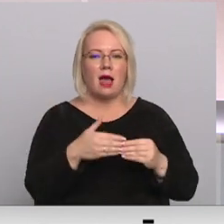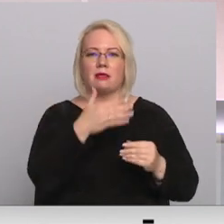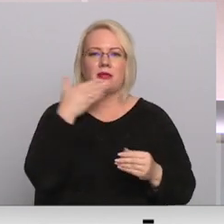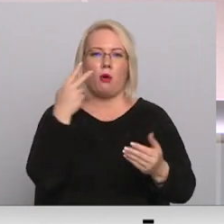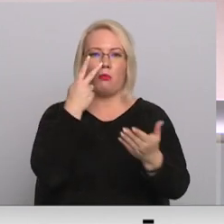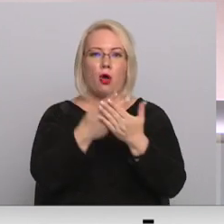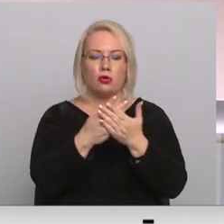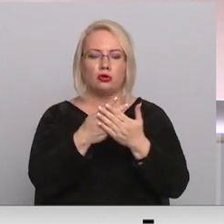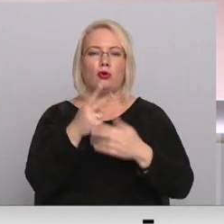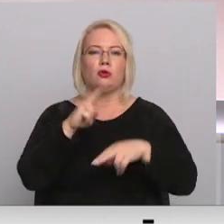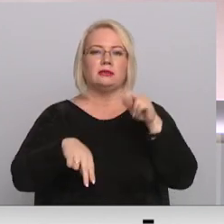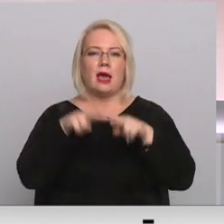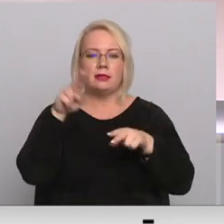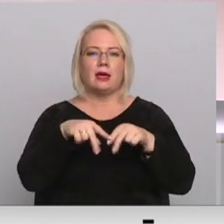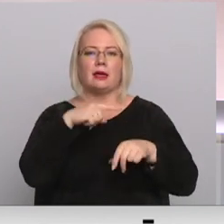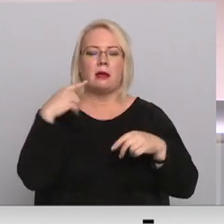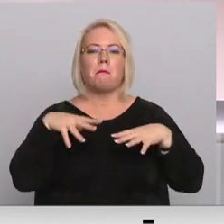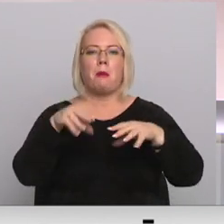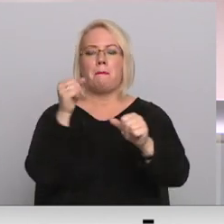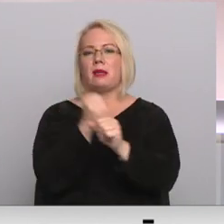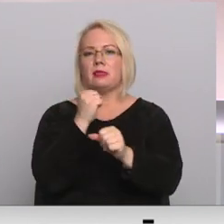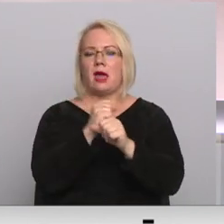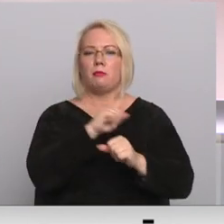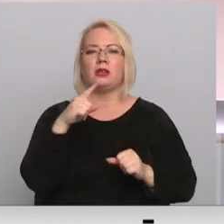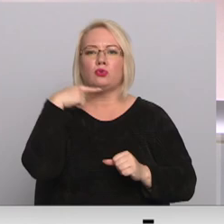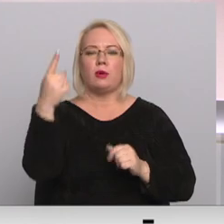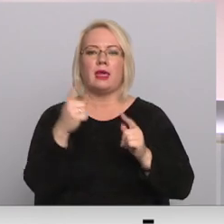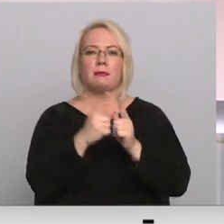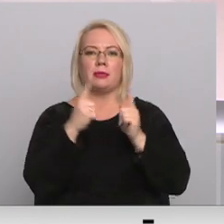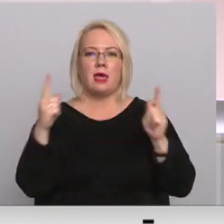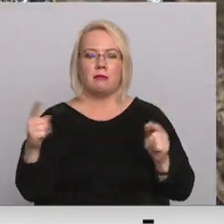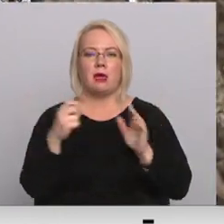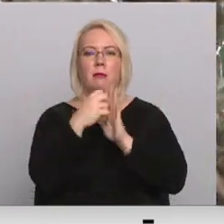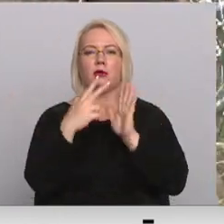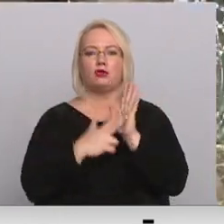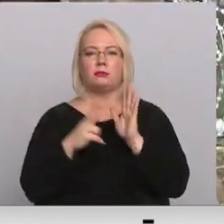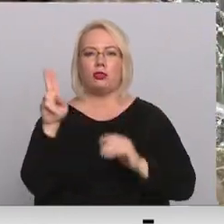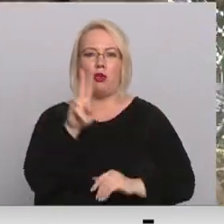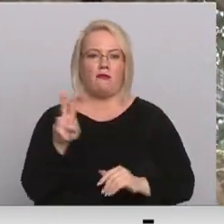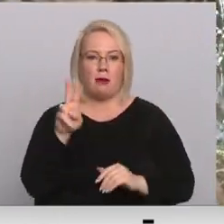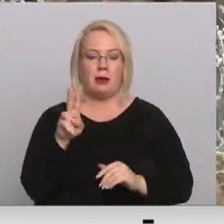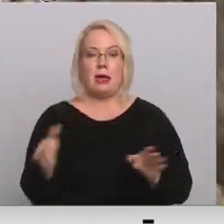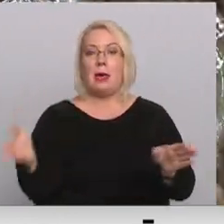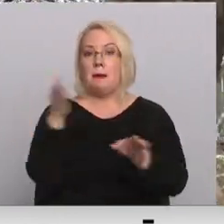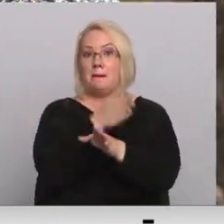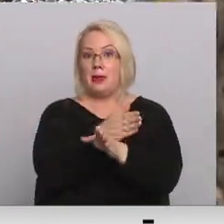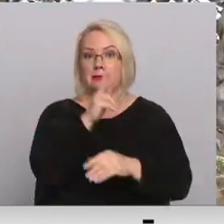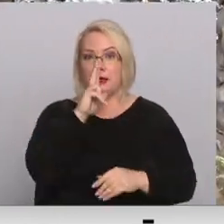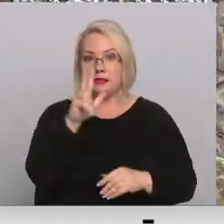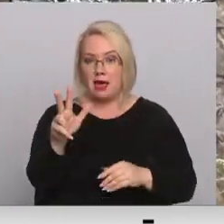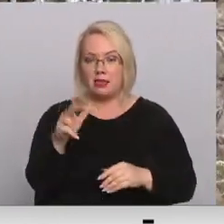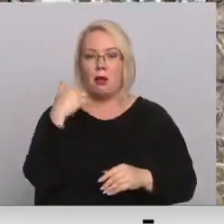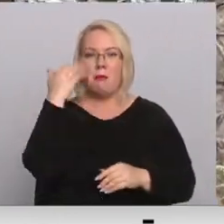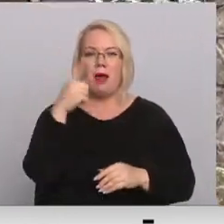būvnieki steidza darbu paveiktīts noteiktajiem termiņam 18. novembri. Pirms trīs nedēļām uz Latvijas